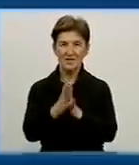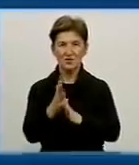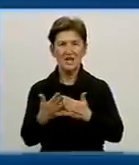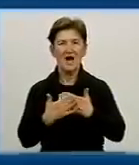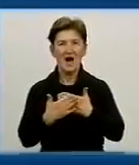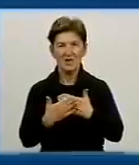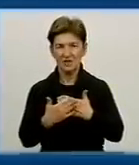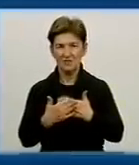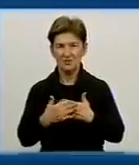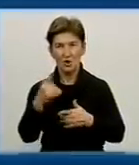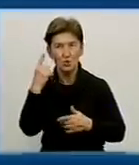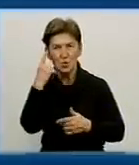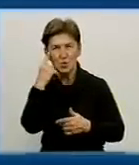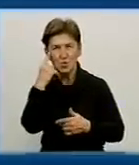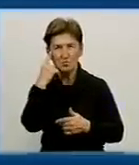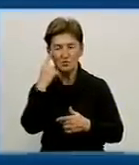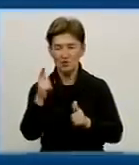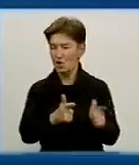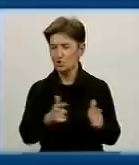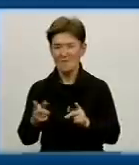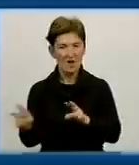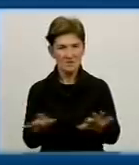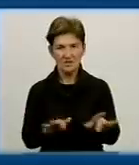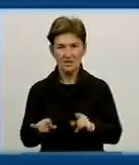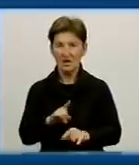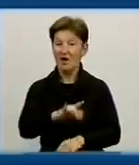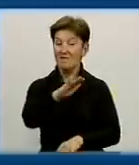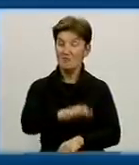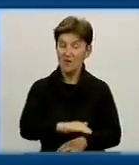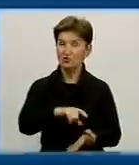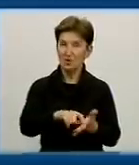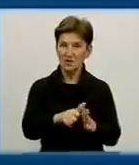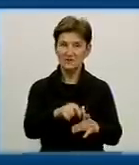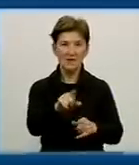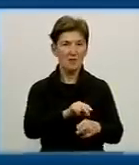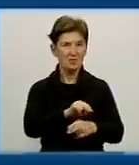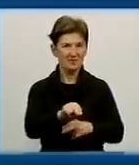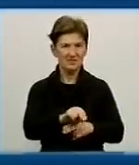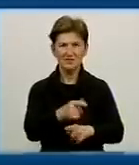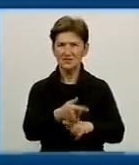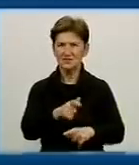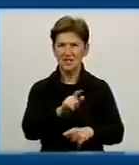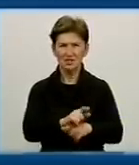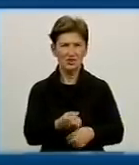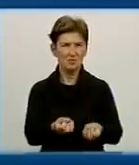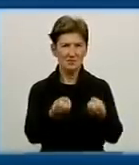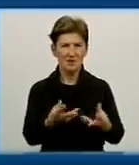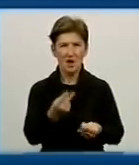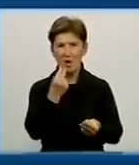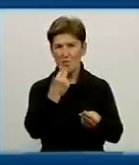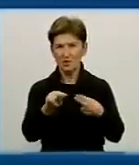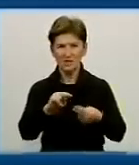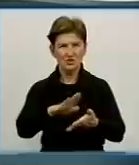особистості, готові до дій. Яким чином? В молодших класах ми привчаємо їх до найдрібніших справ по покращенню станів